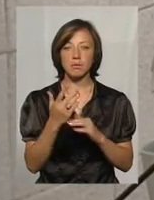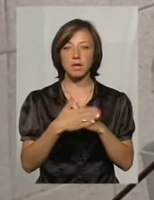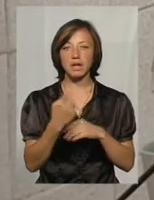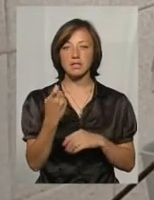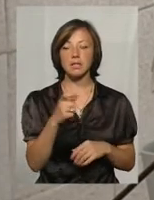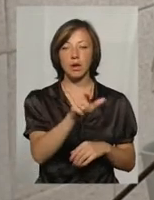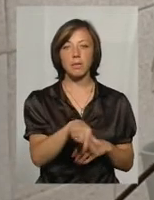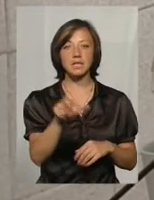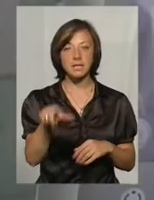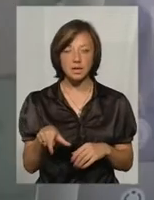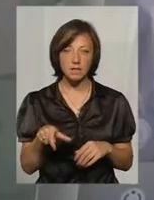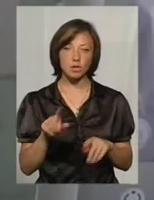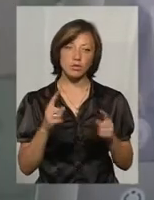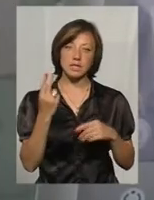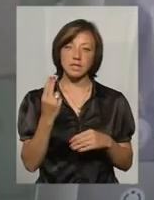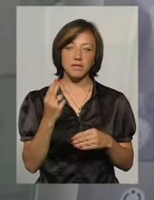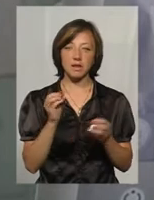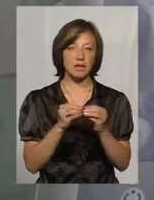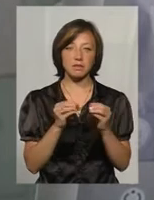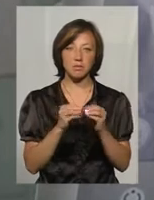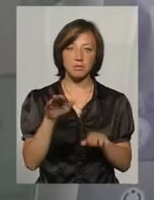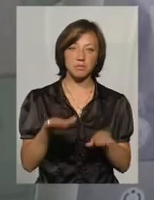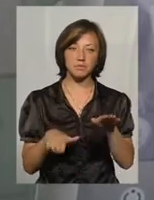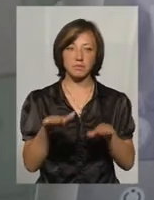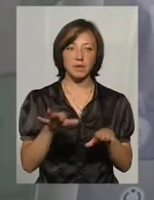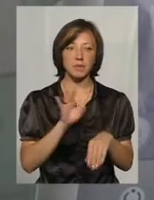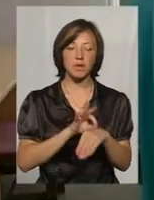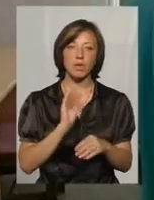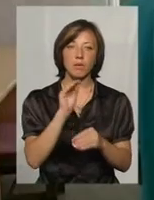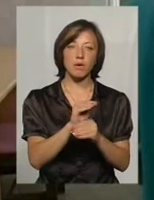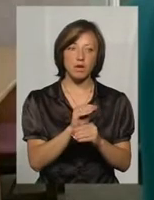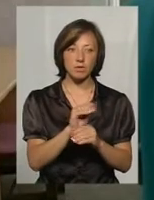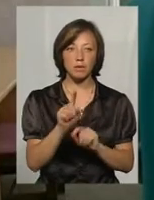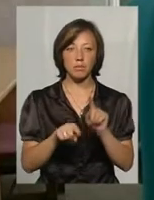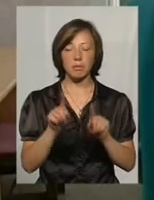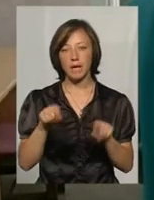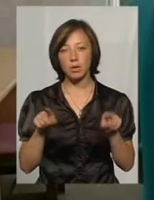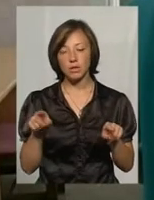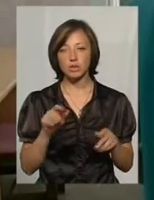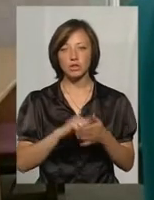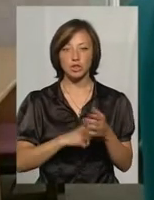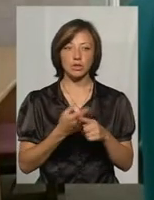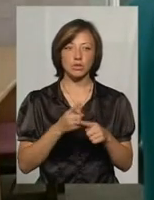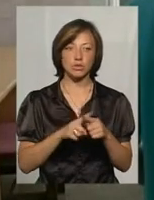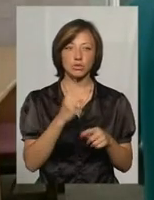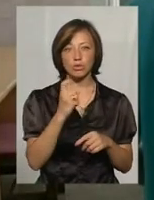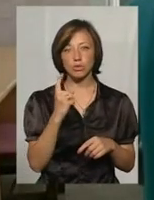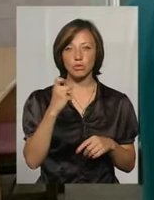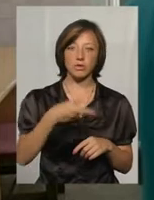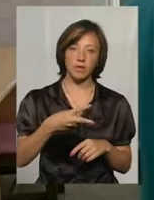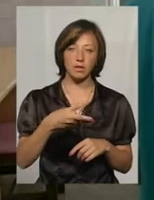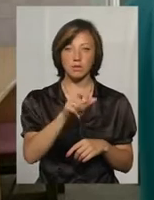пацієнтів, тому що цифра нестабільна, тому що пацієнти додається періодично. Через 100-120